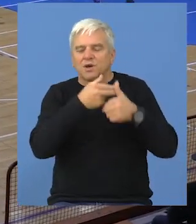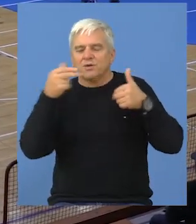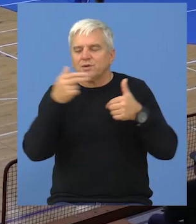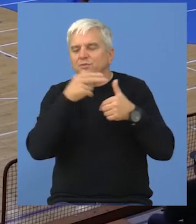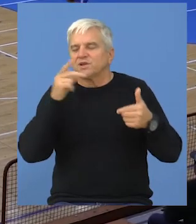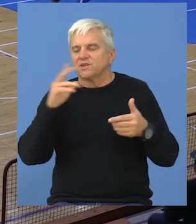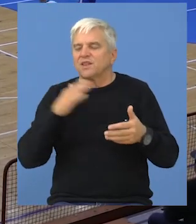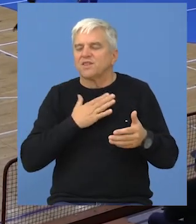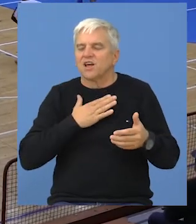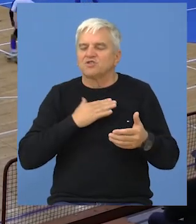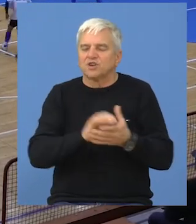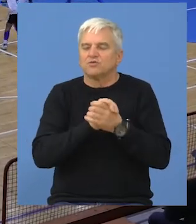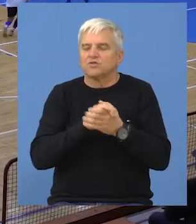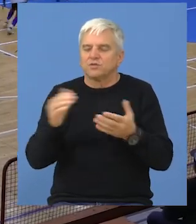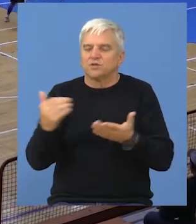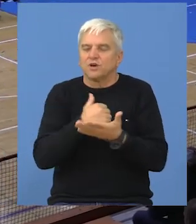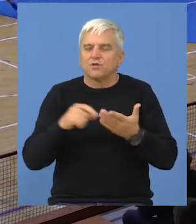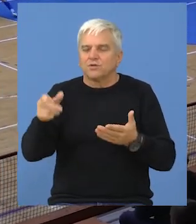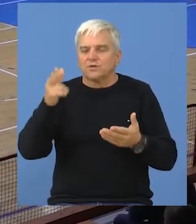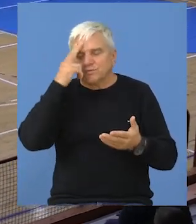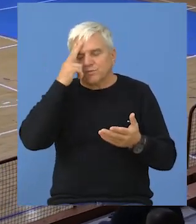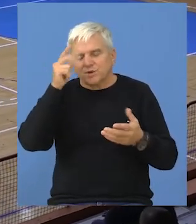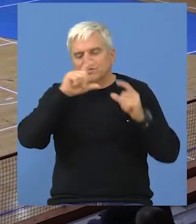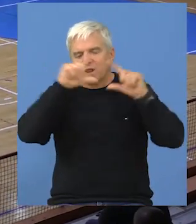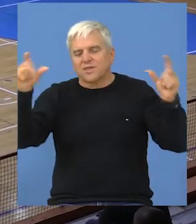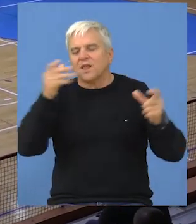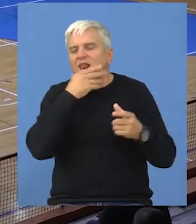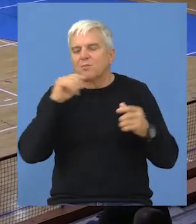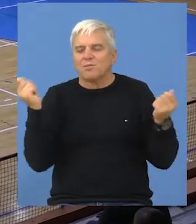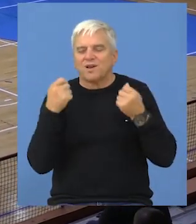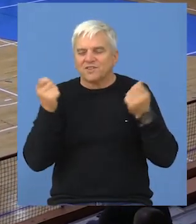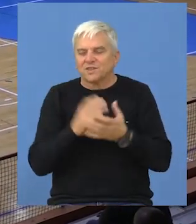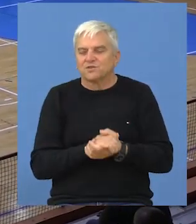ime i prezime našeg druga iskoristimo za ovakvu jednu lepu manifestaciju,